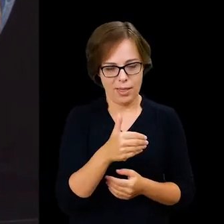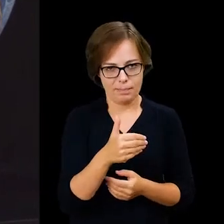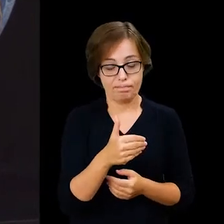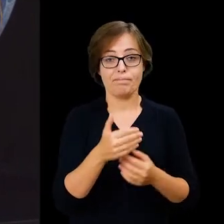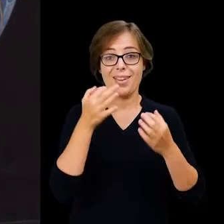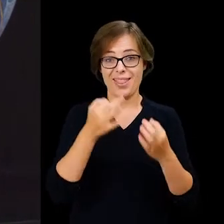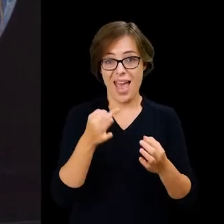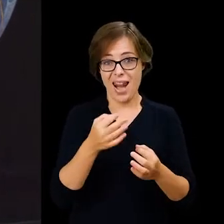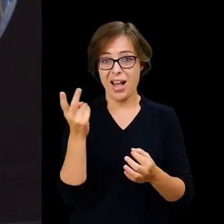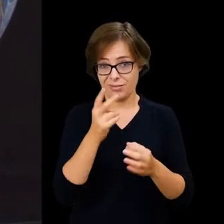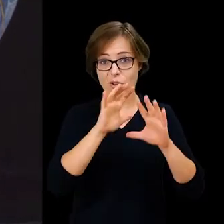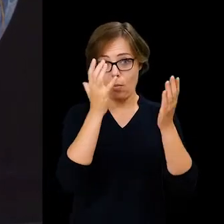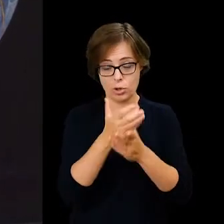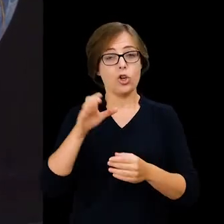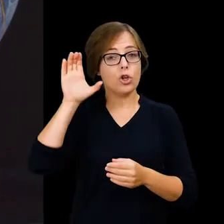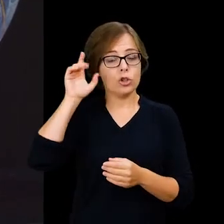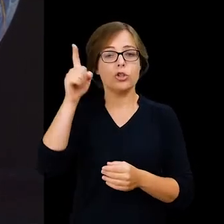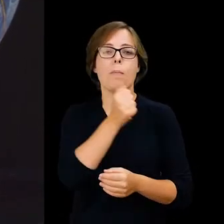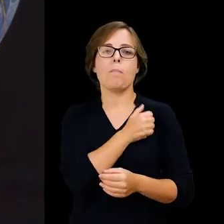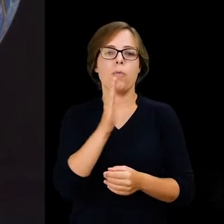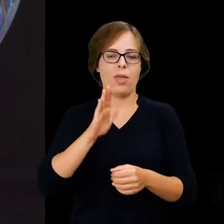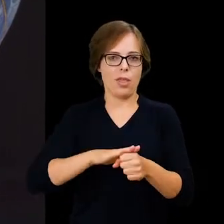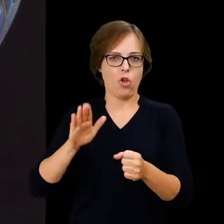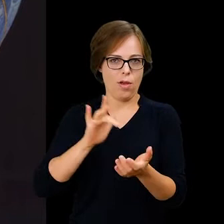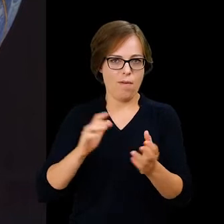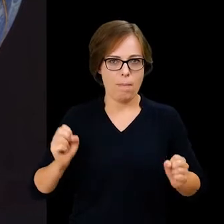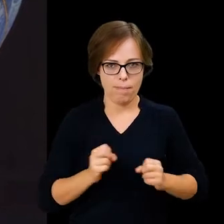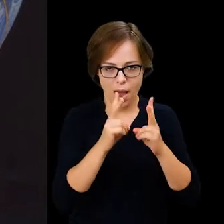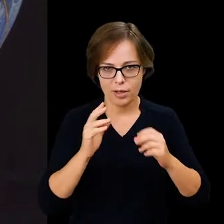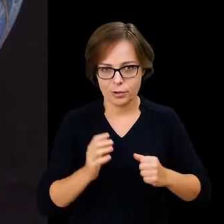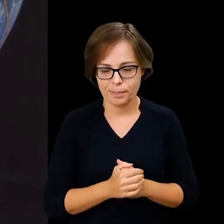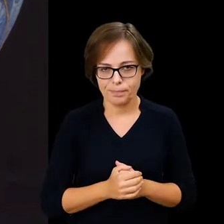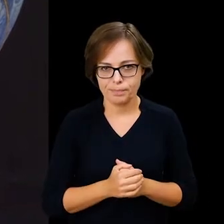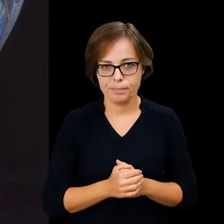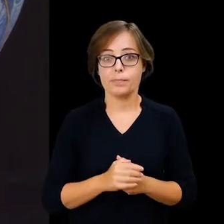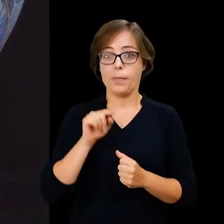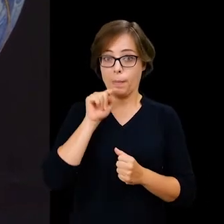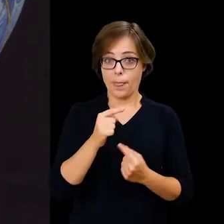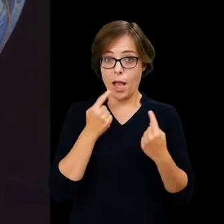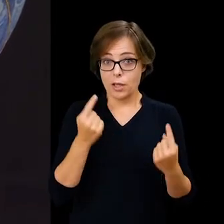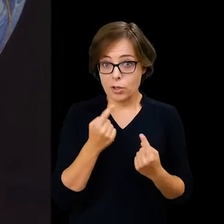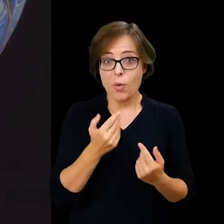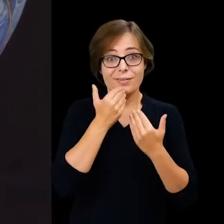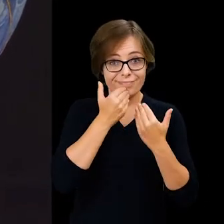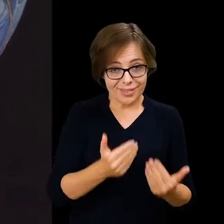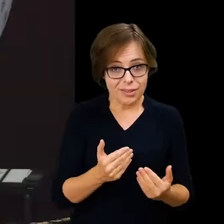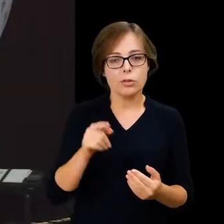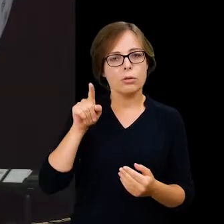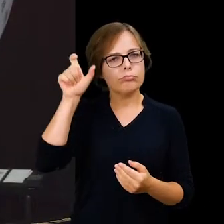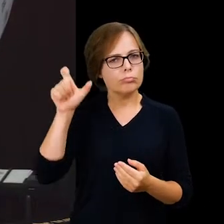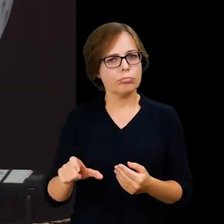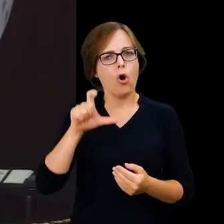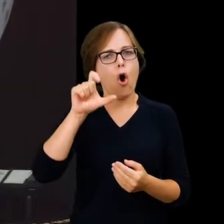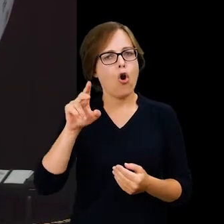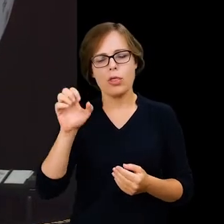Obecnie te globusy znajdują się w Bibliotece Narodowej w Paryżu. Ta sytuacja sprawiła, że Koroneli zyskał